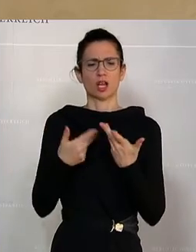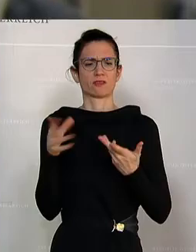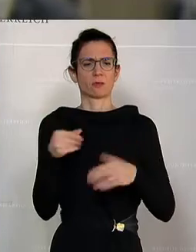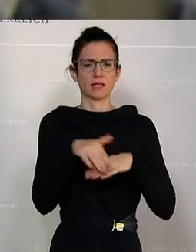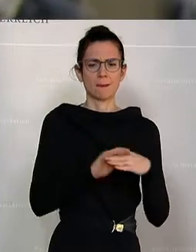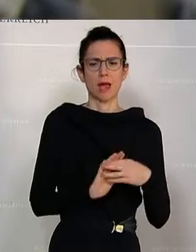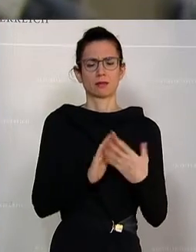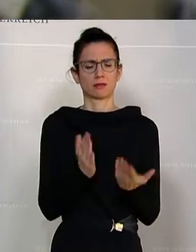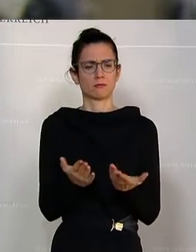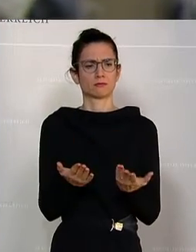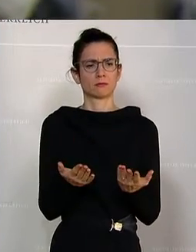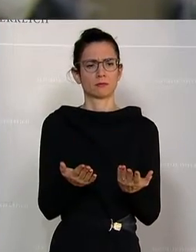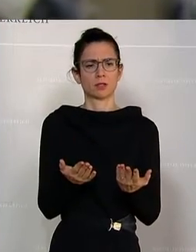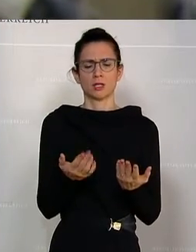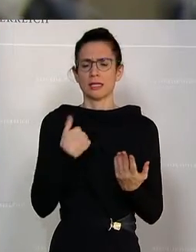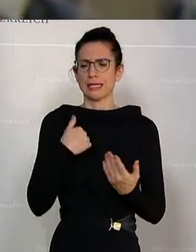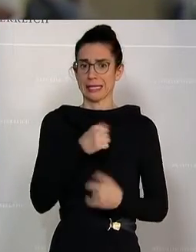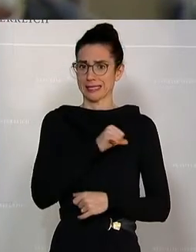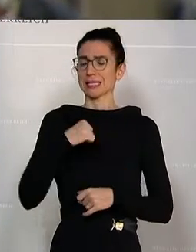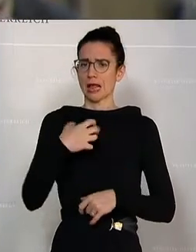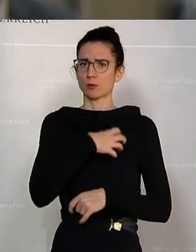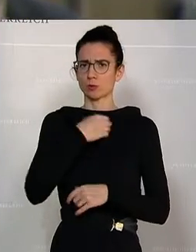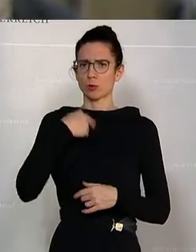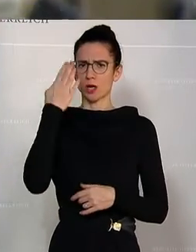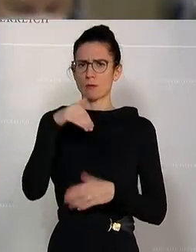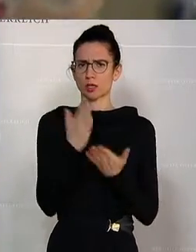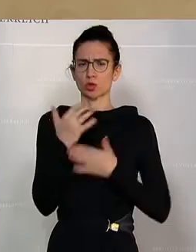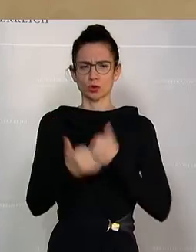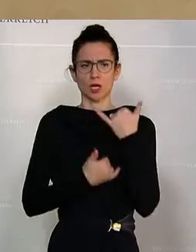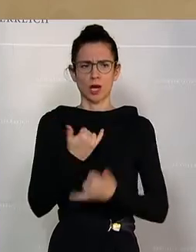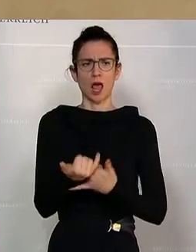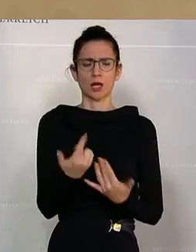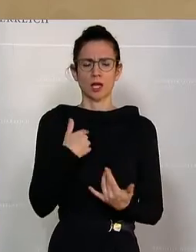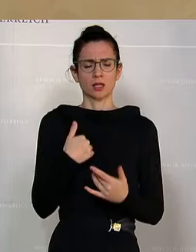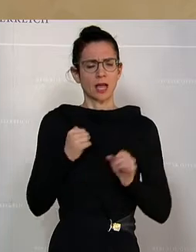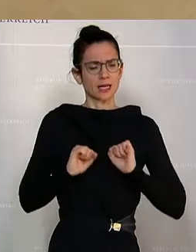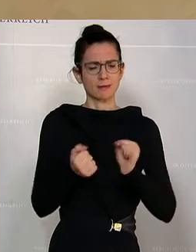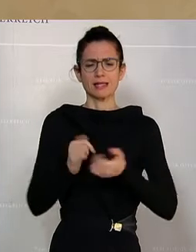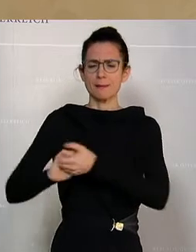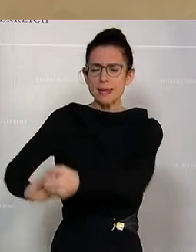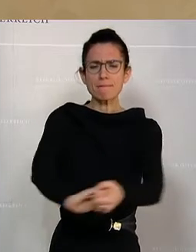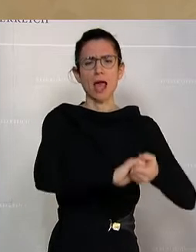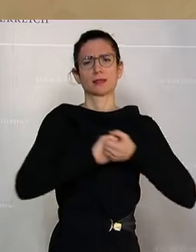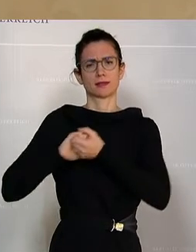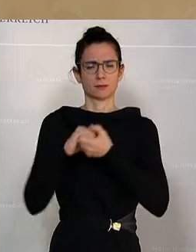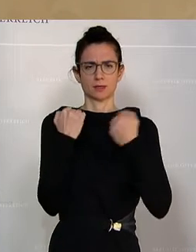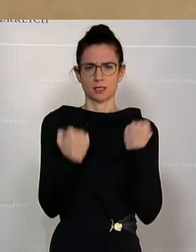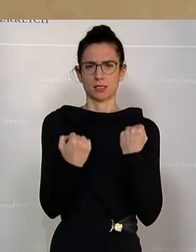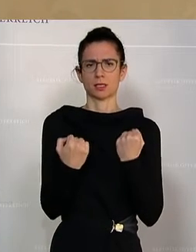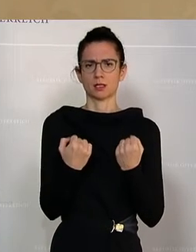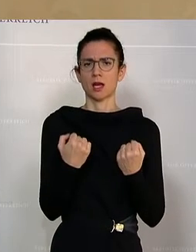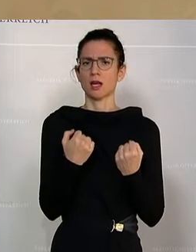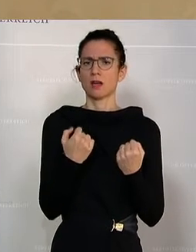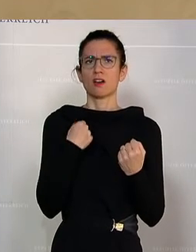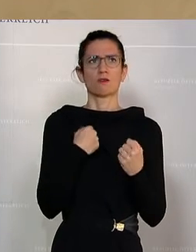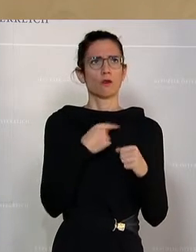Gemeinden. Und ich darf das als langjähriger Bürgermeister auch sagen, dass das wirklich diese Initiative gemeinsam sicher bis auf die kommunale